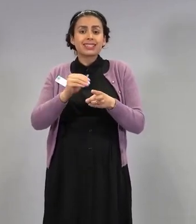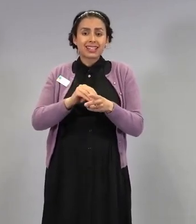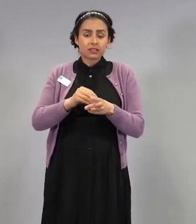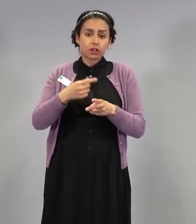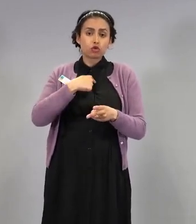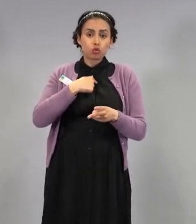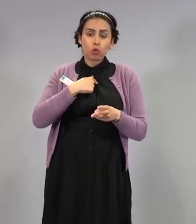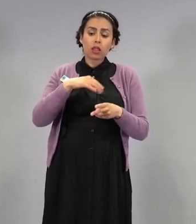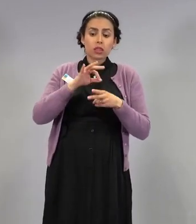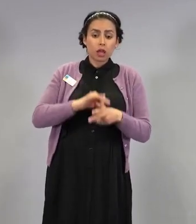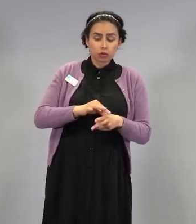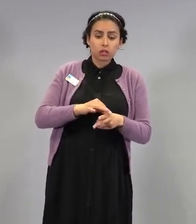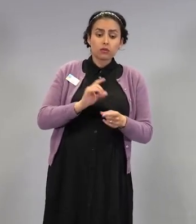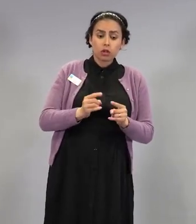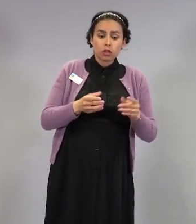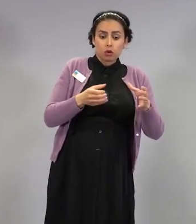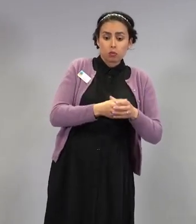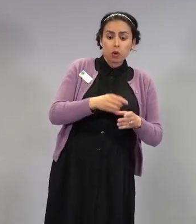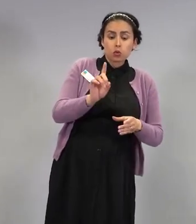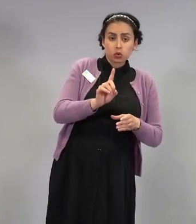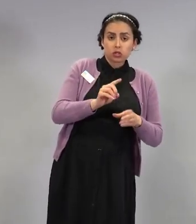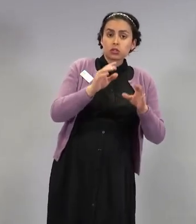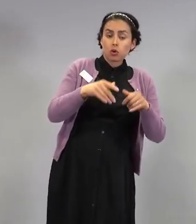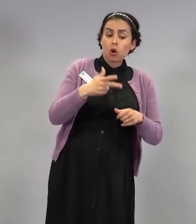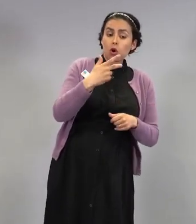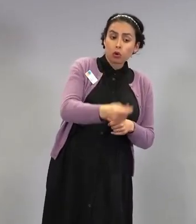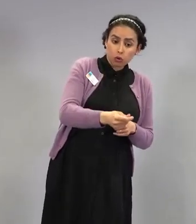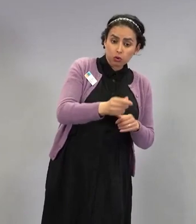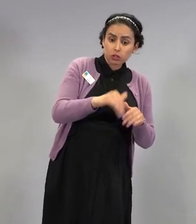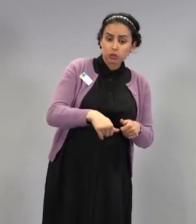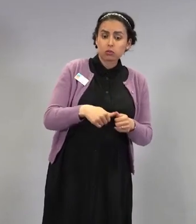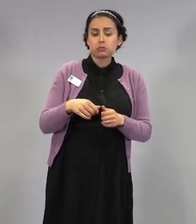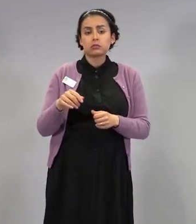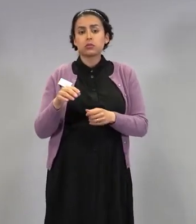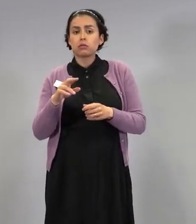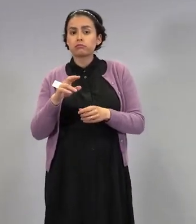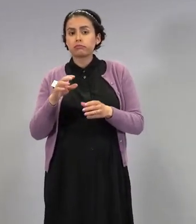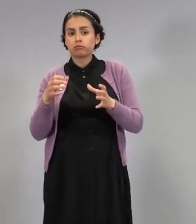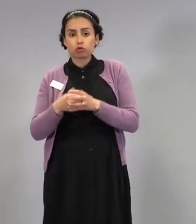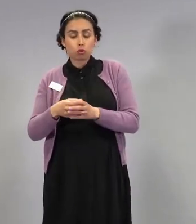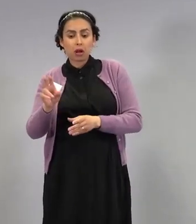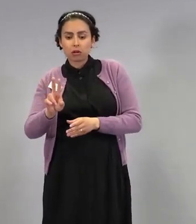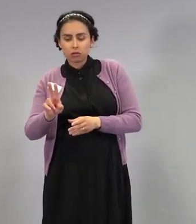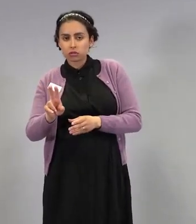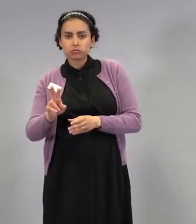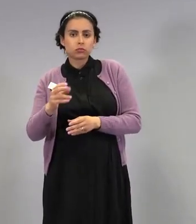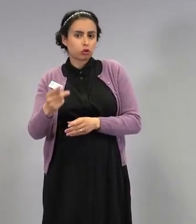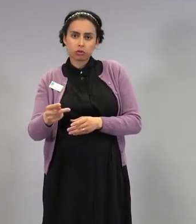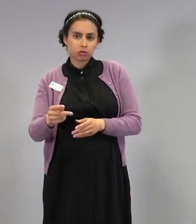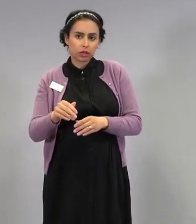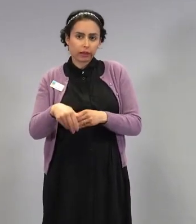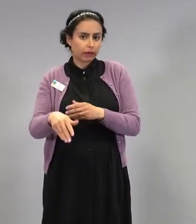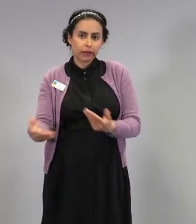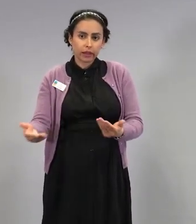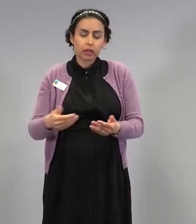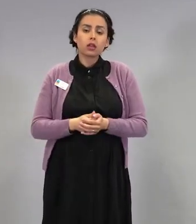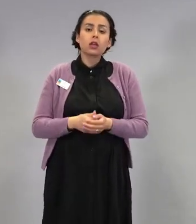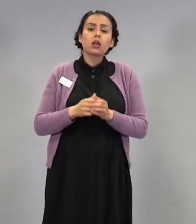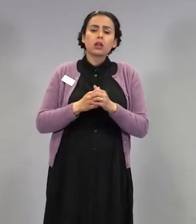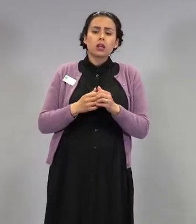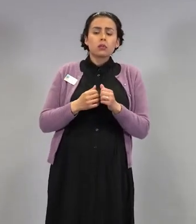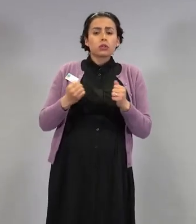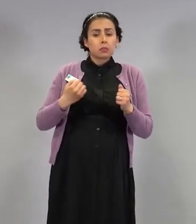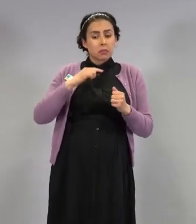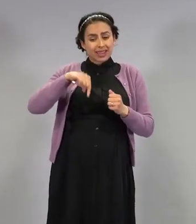yksi ja ei ole nyt siinä ryhmässä kaksi. Ja kyllä me tiedetään Suomessa, että näiden kansansairauksien yleisyydessä on